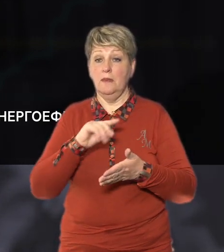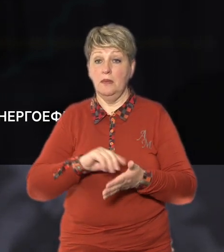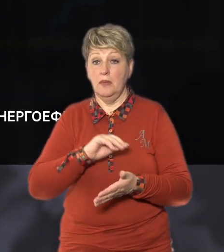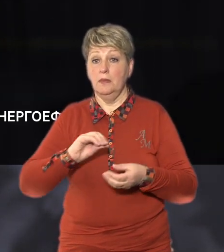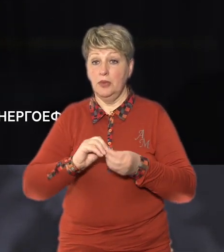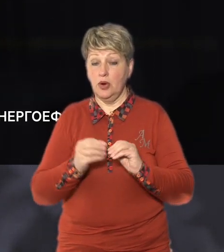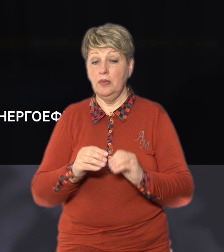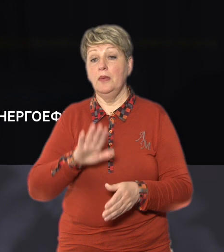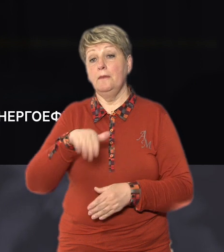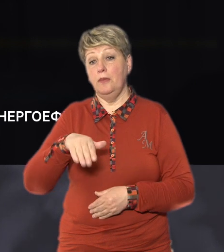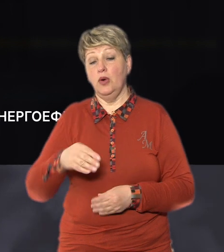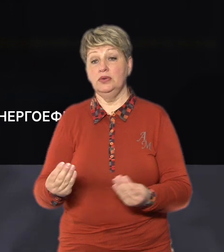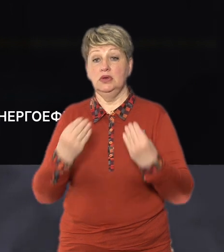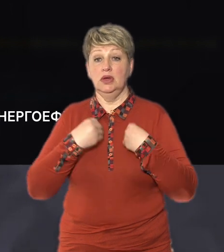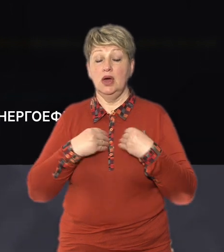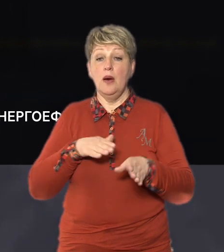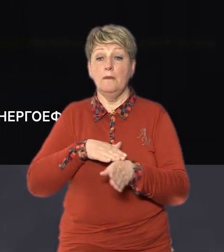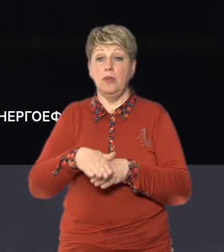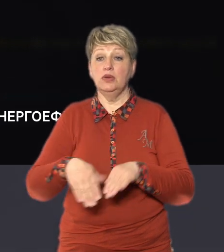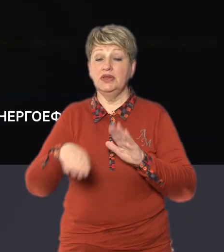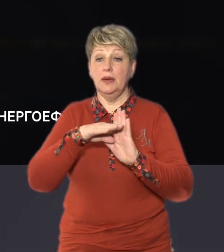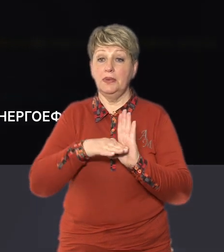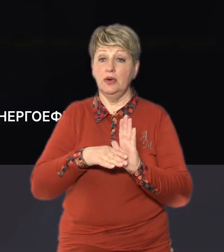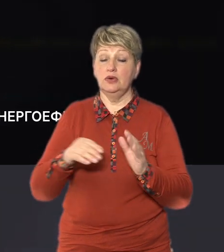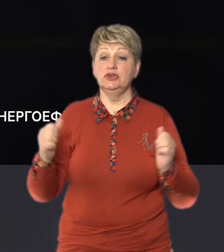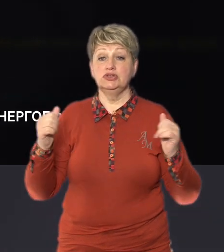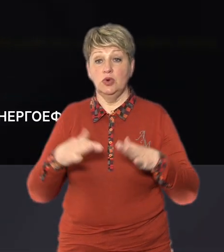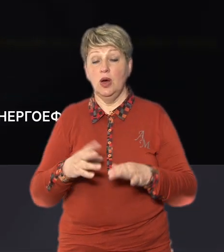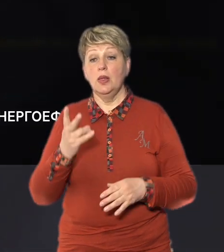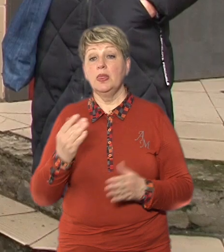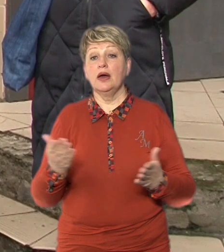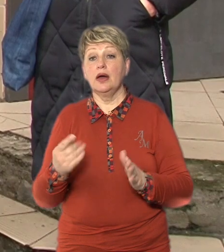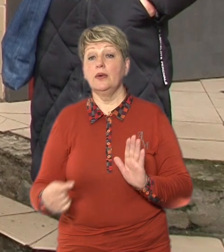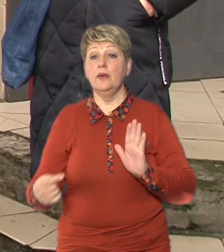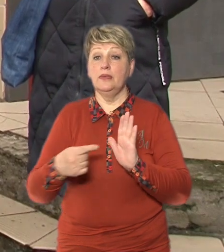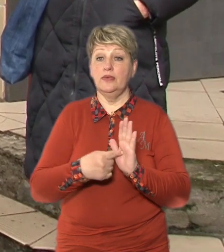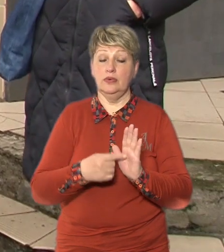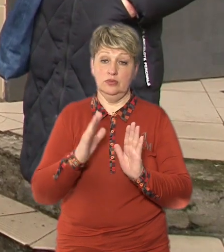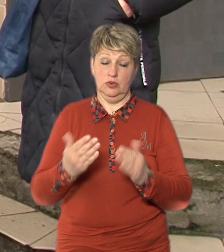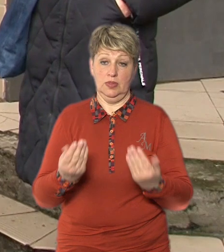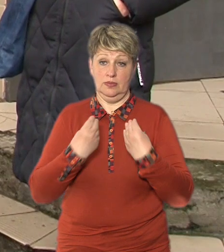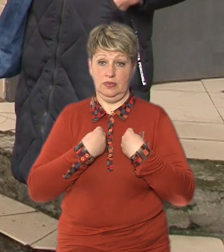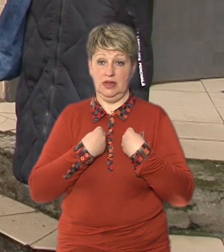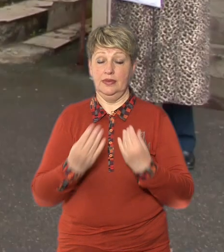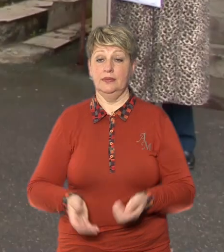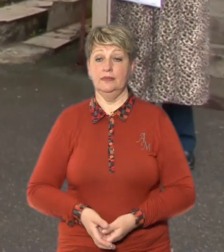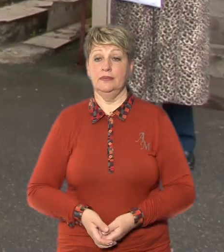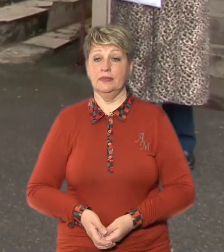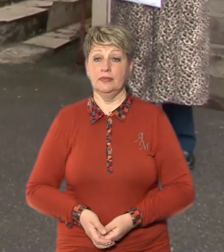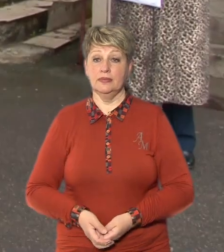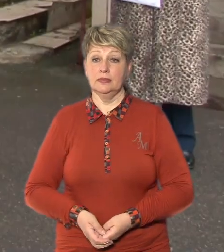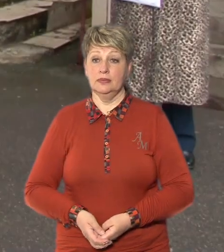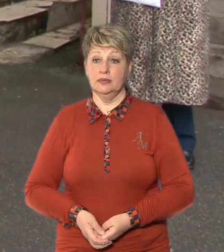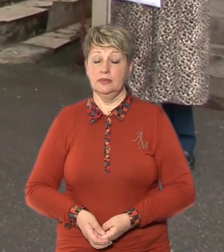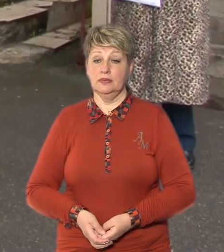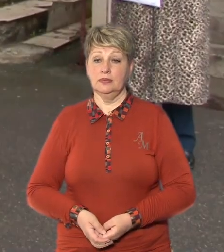не дасть повний протокол зборів, на який він посилається в витягу, який до нас поданий Ольга Мацканіч, Тамас Горозія, Суспільне